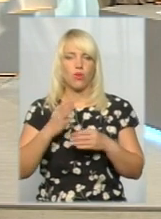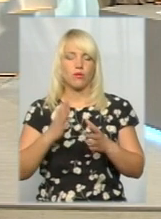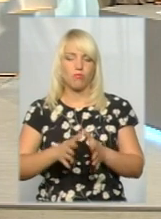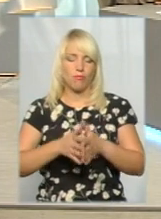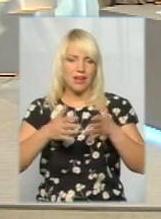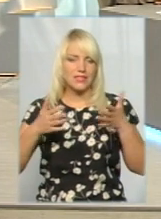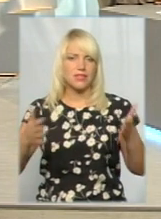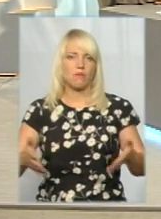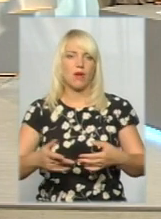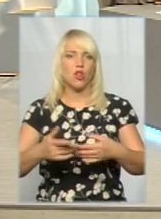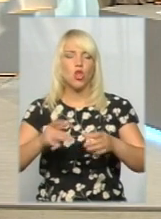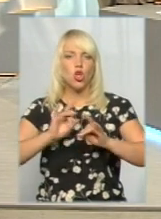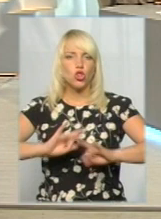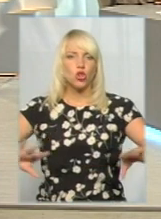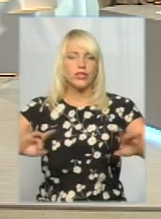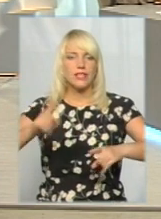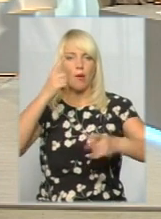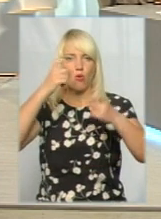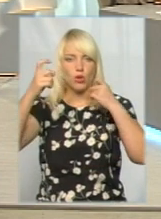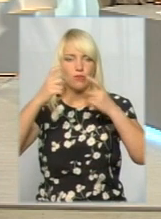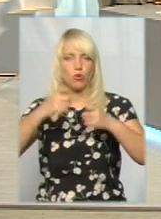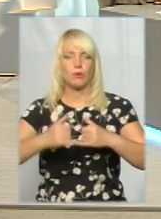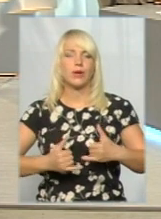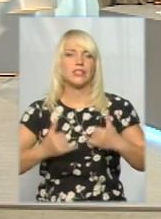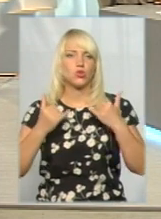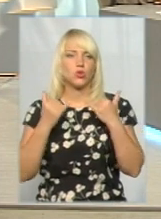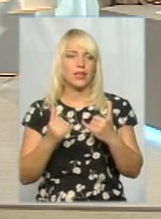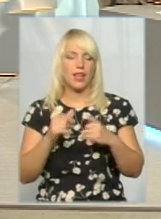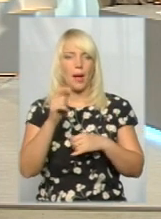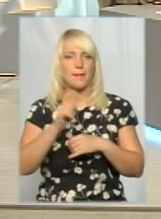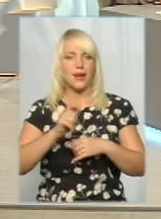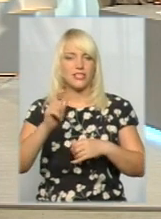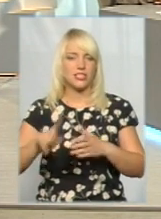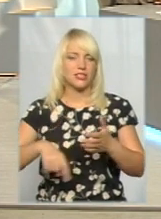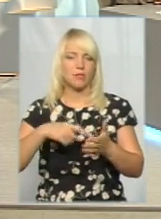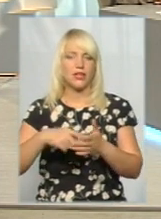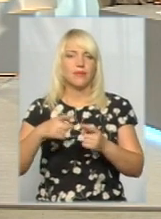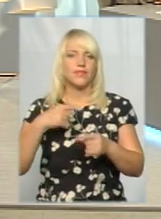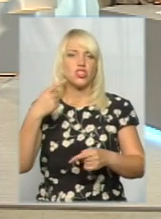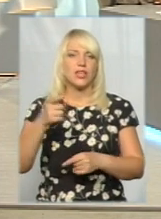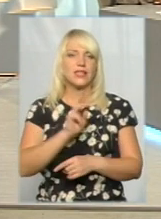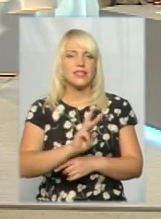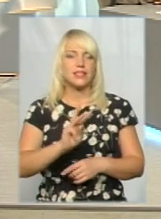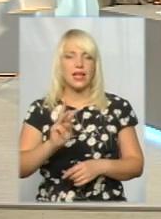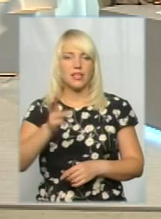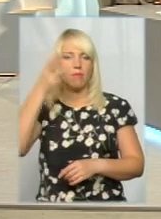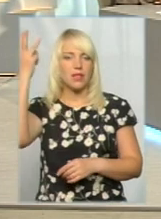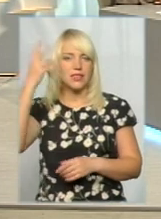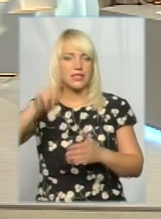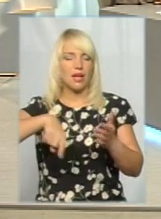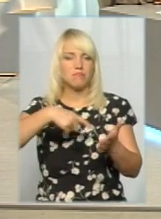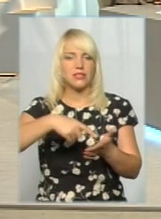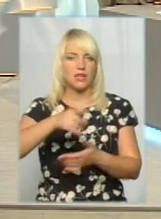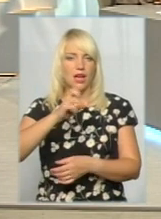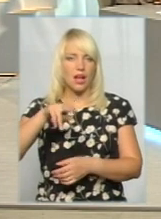донесемо цю інформацію для мешканців міста. Це і через сайт Хмельницької міської ради, це і через